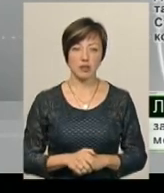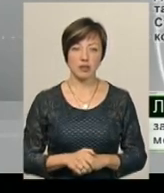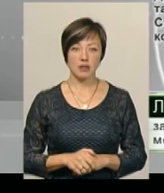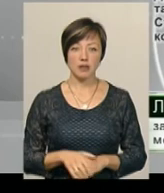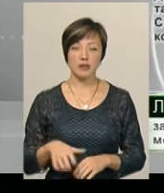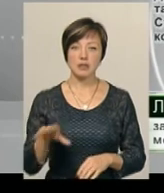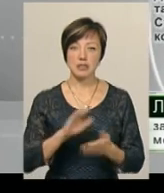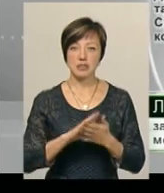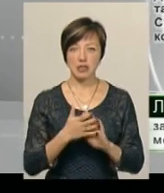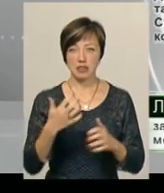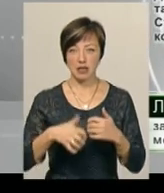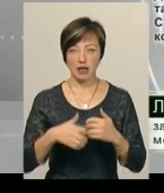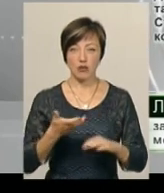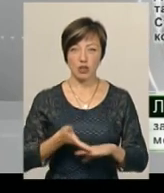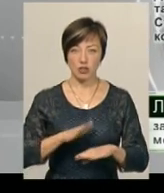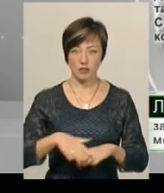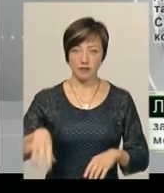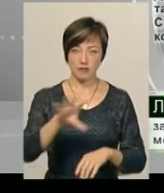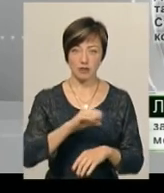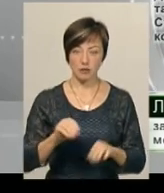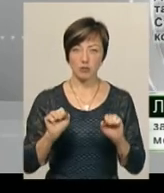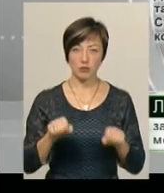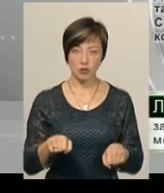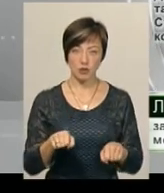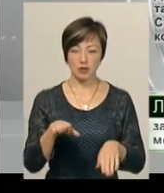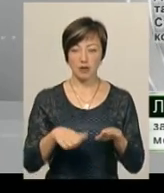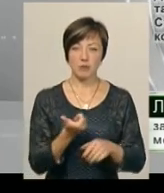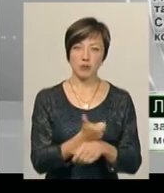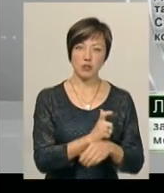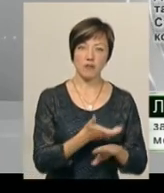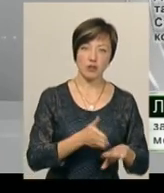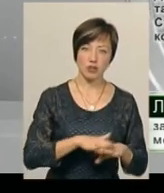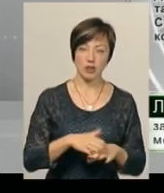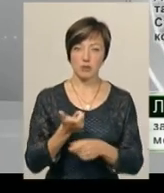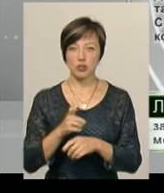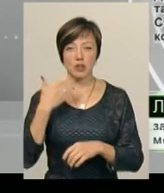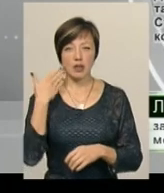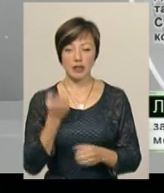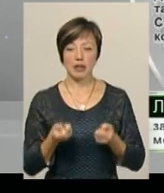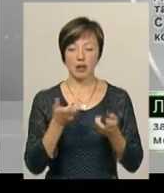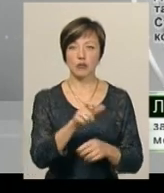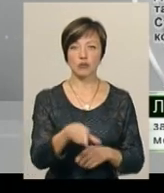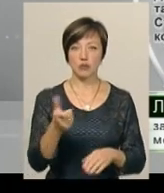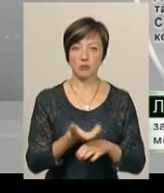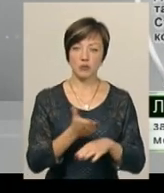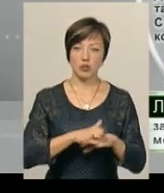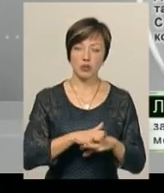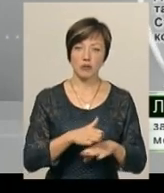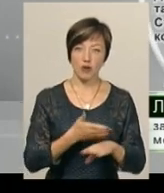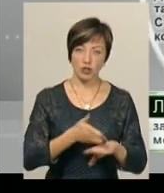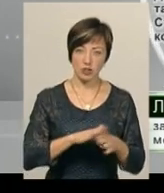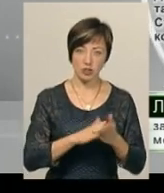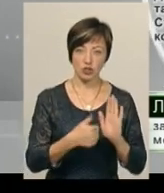у всіх середній тяжкий. Середній тяжкий стан теж можна гроблювати як більш важкий і більш легкий. Декілька чоловік йде до більш важкого, це